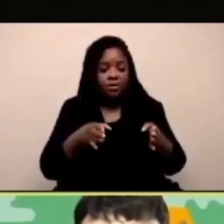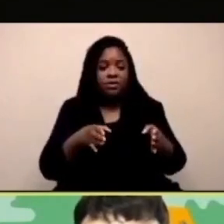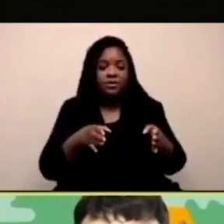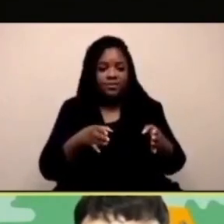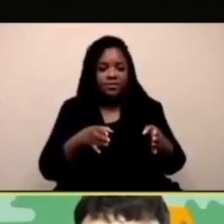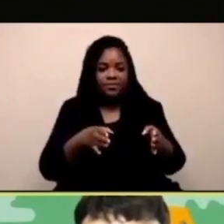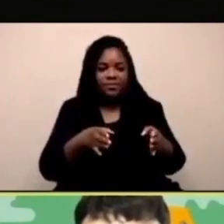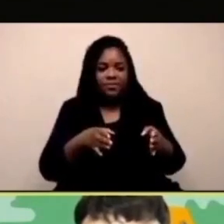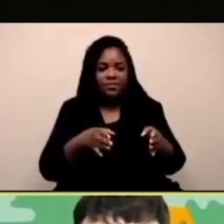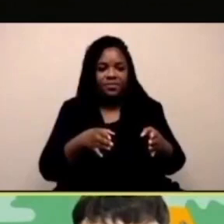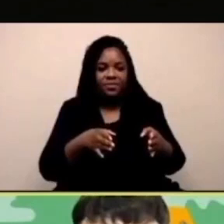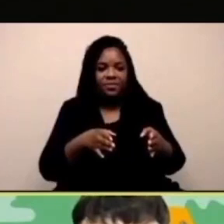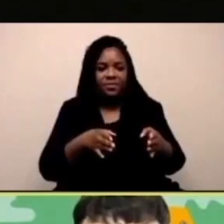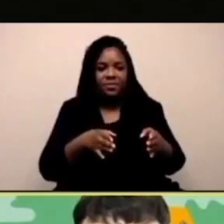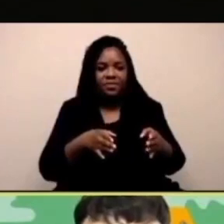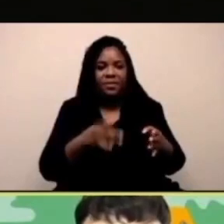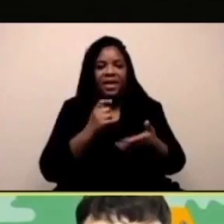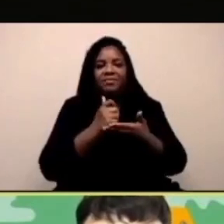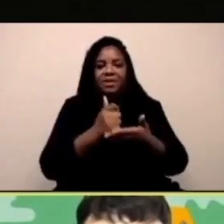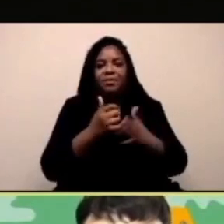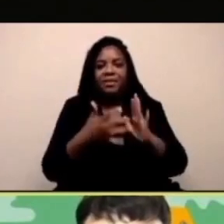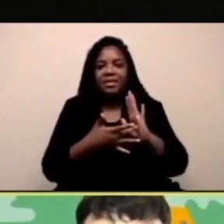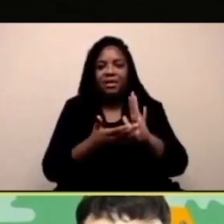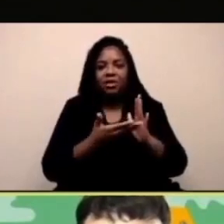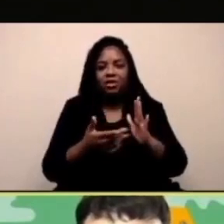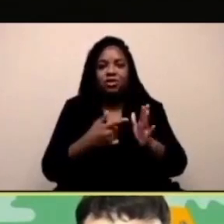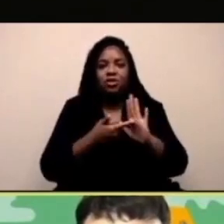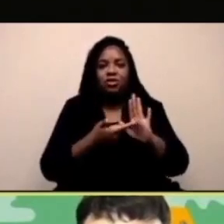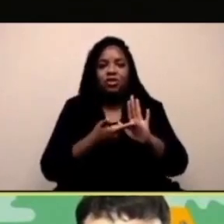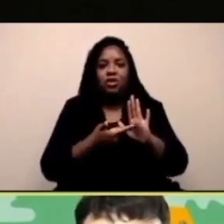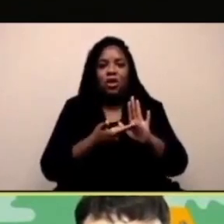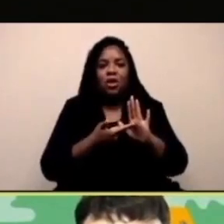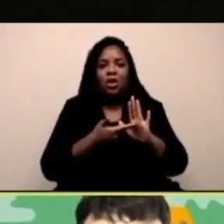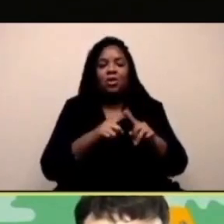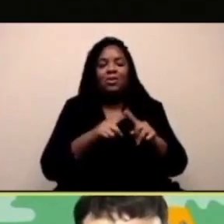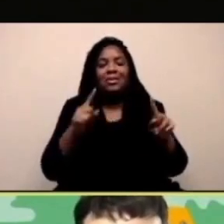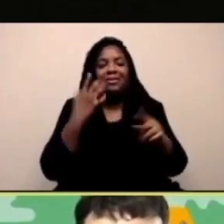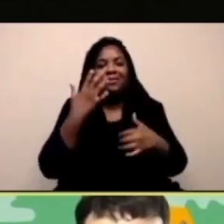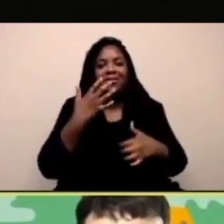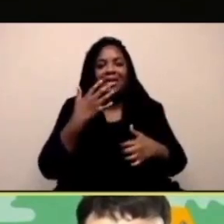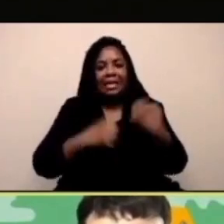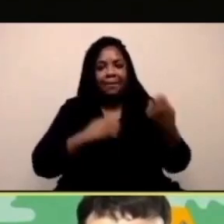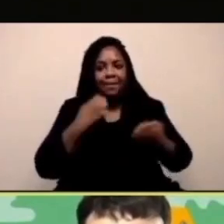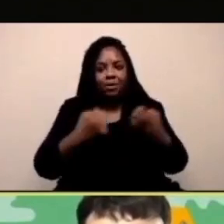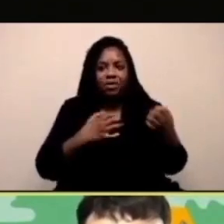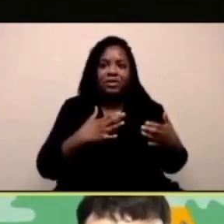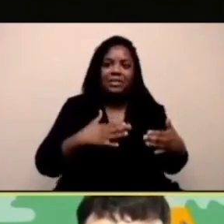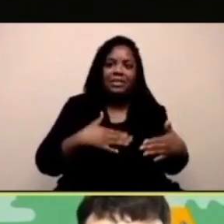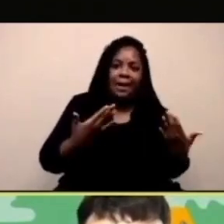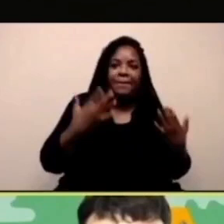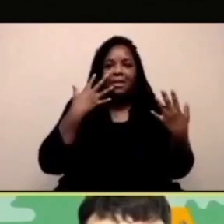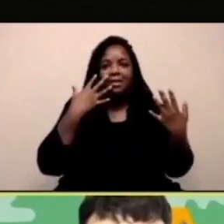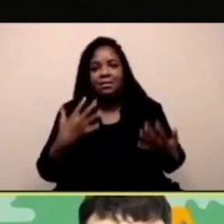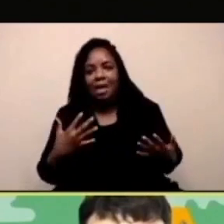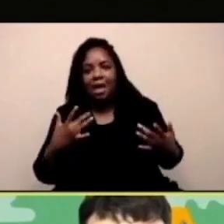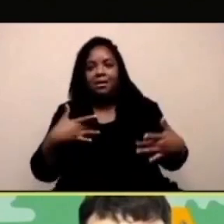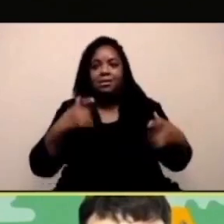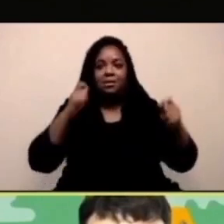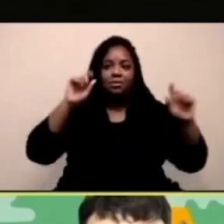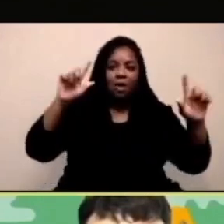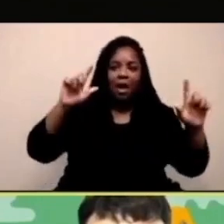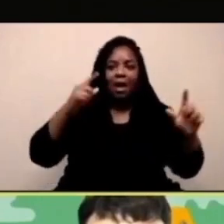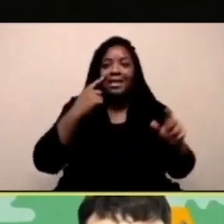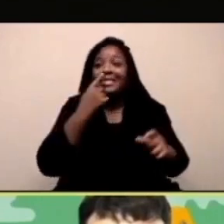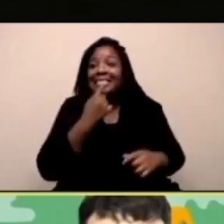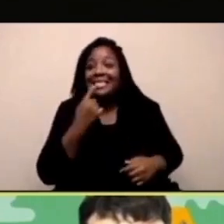e quindi con diversi disegni che si appiccicano alla faccia e quest'altra invece utilizza la tecnologia